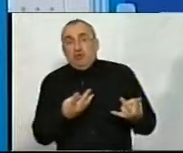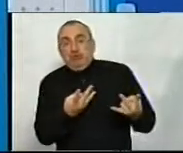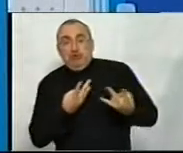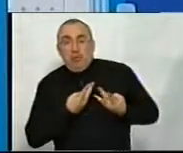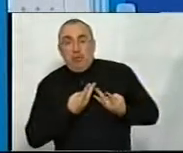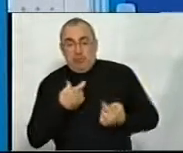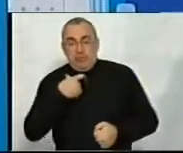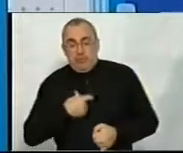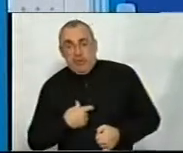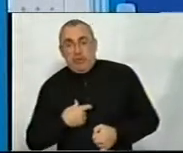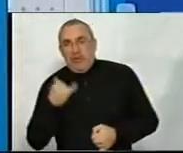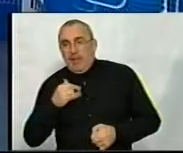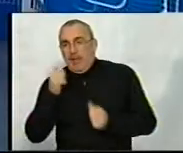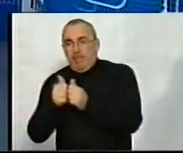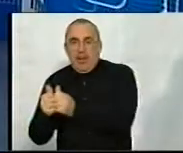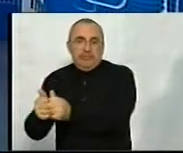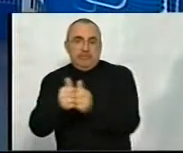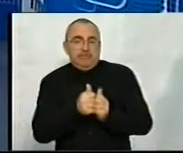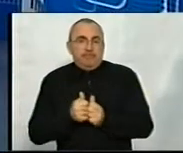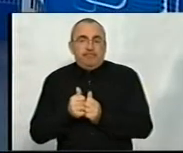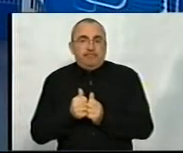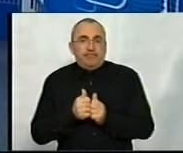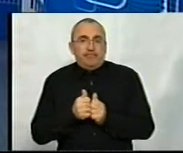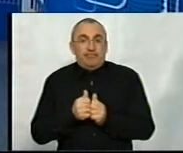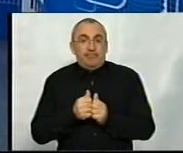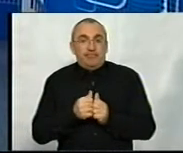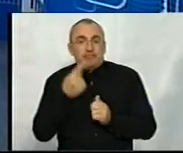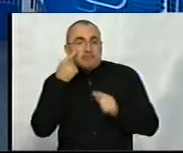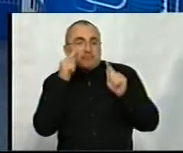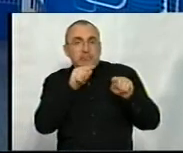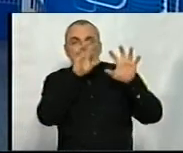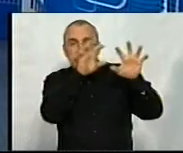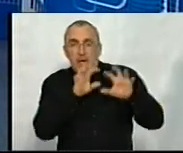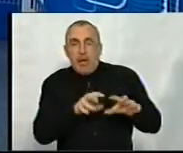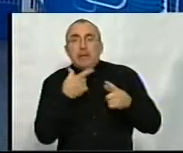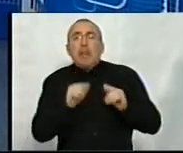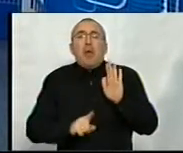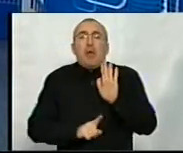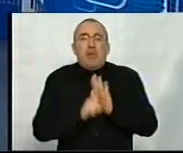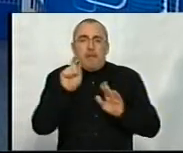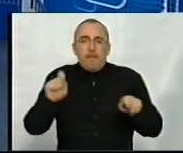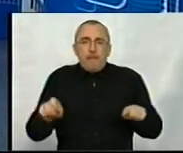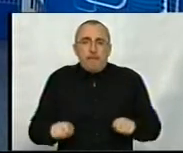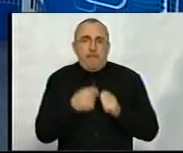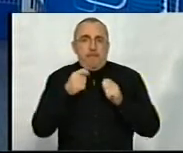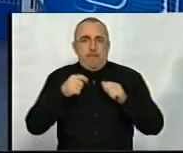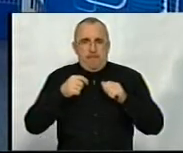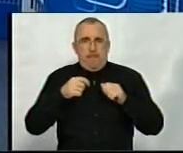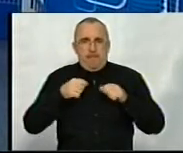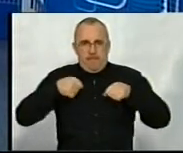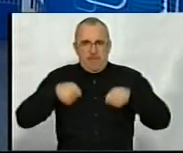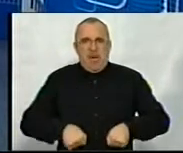їй і її близьким. З точки зору законодавства, де починається порушення прав людини,